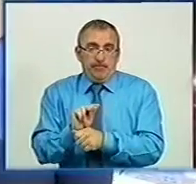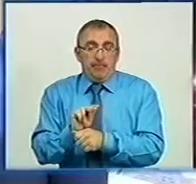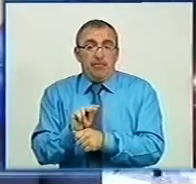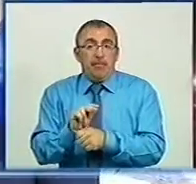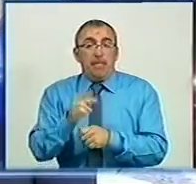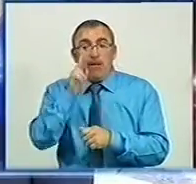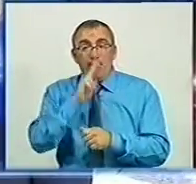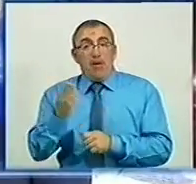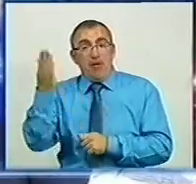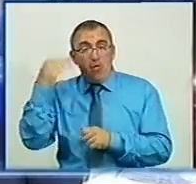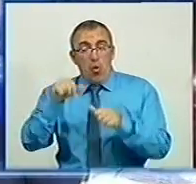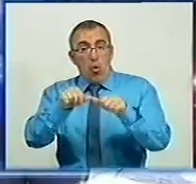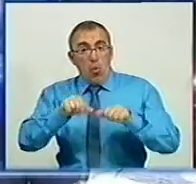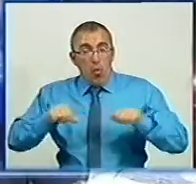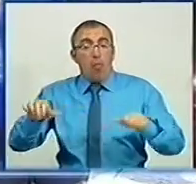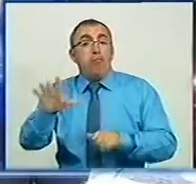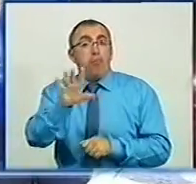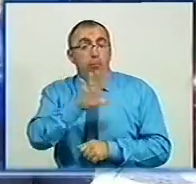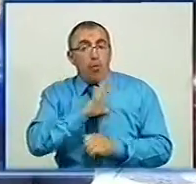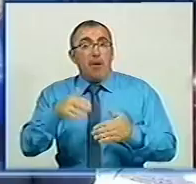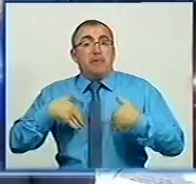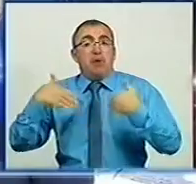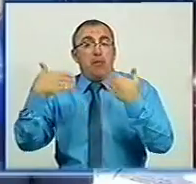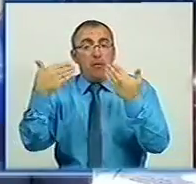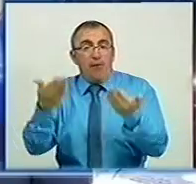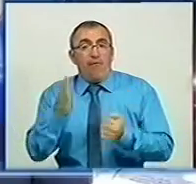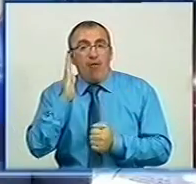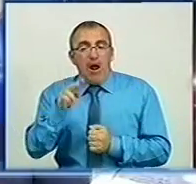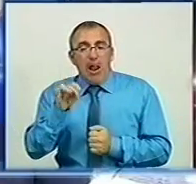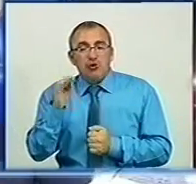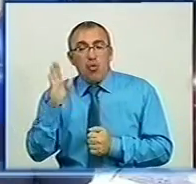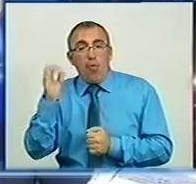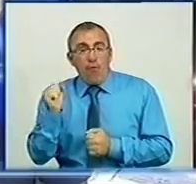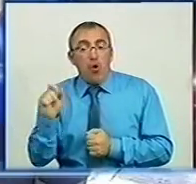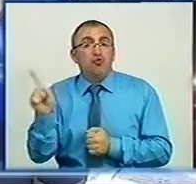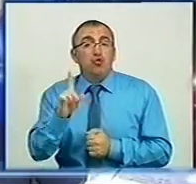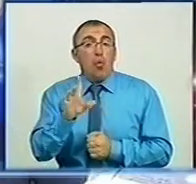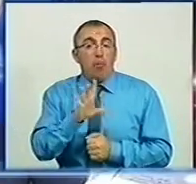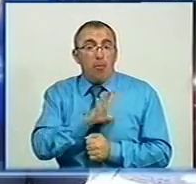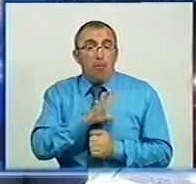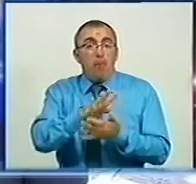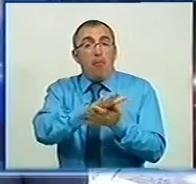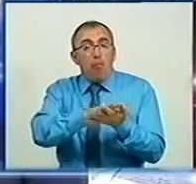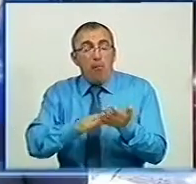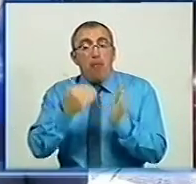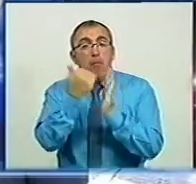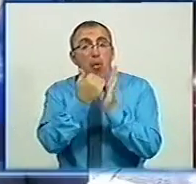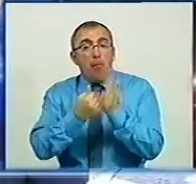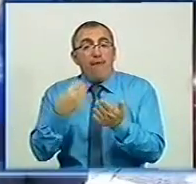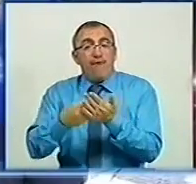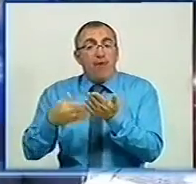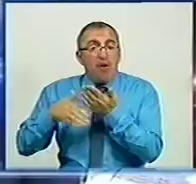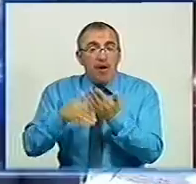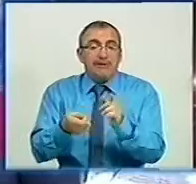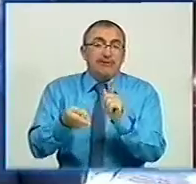дійсно, на засіданні комісії було запропоновано Вікторією Лінцовою, щоб продовжили програму фінансування